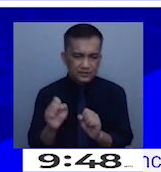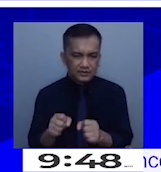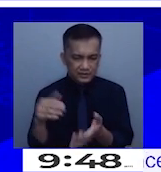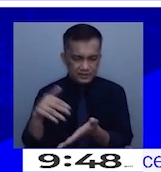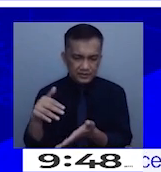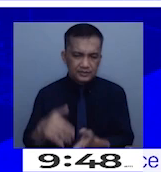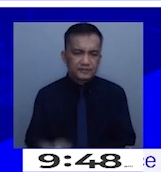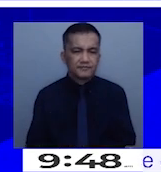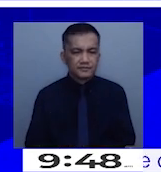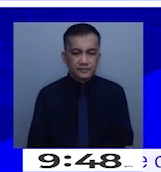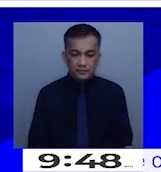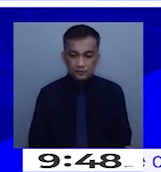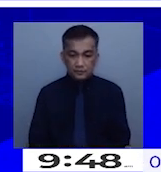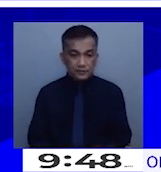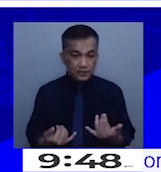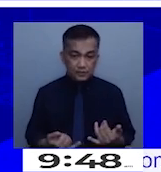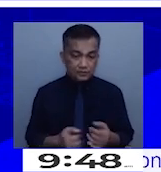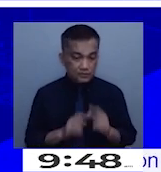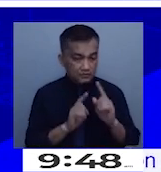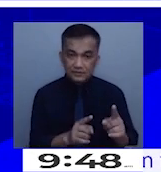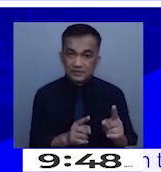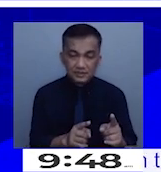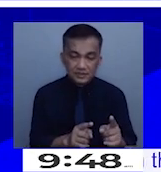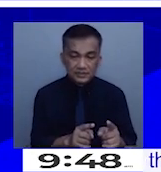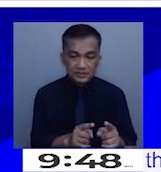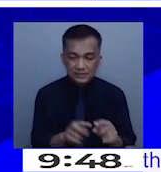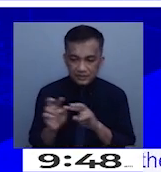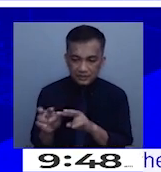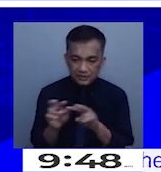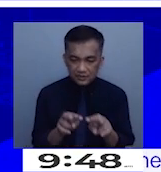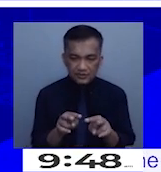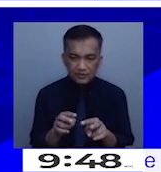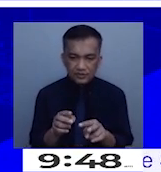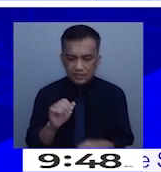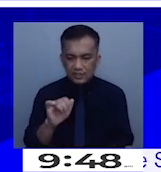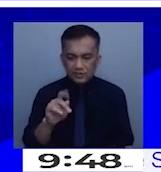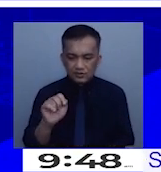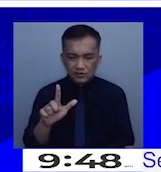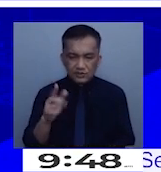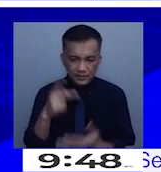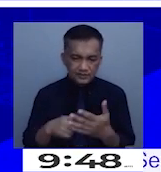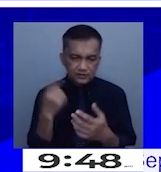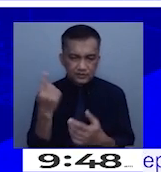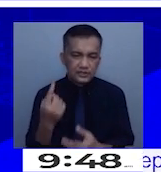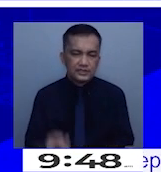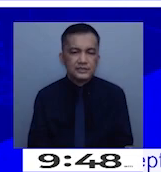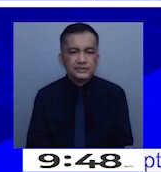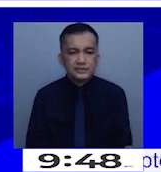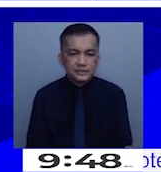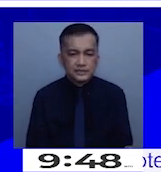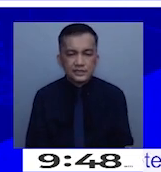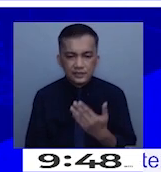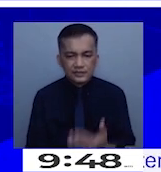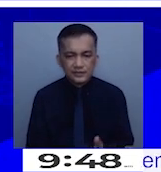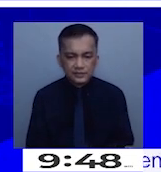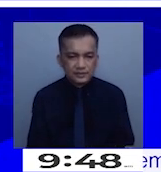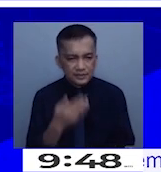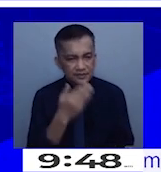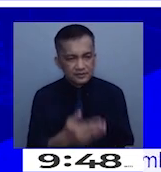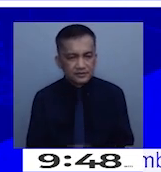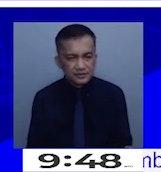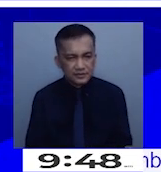-aaralan. So sa ngayon, wala pa kaming sagot dyan kasi ang nakikita namin ay yung actual prices. Thank you. Thank you po ulit.